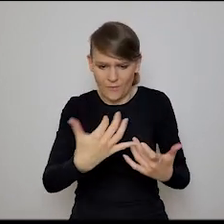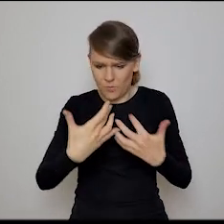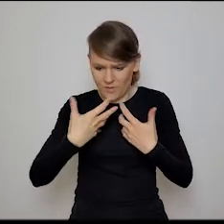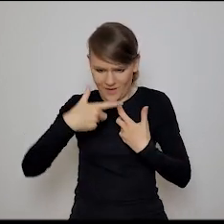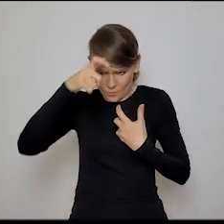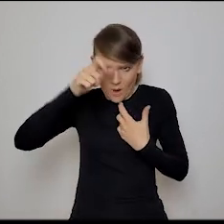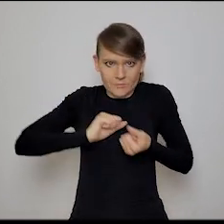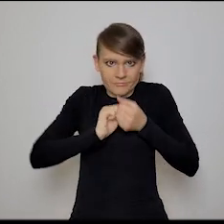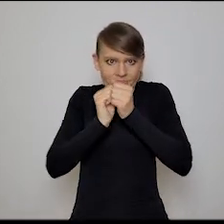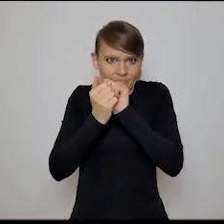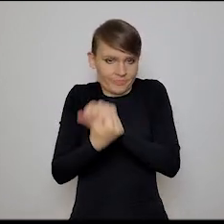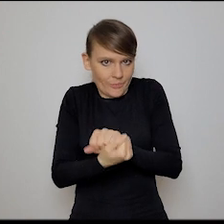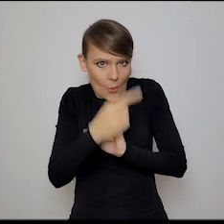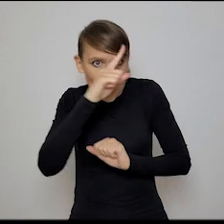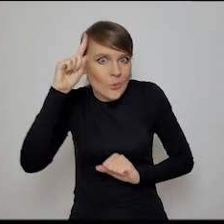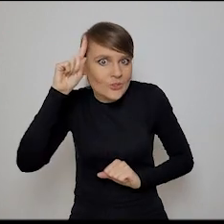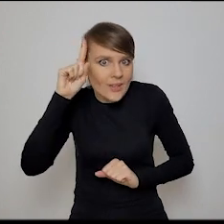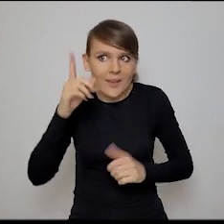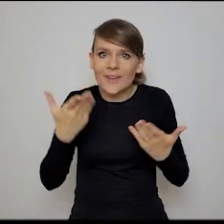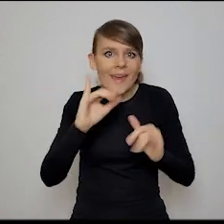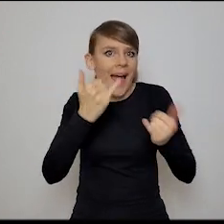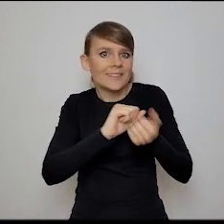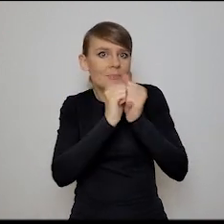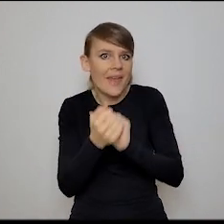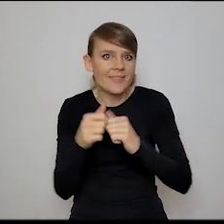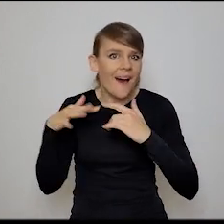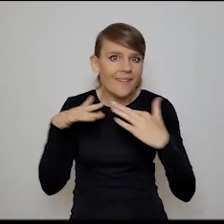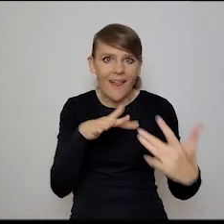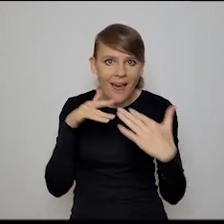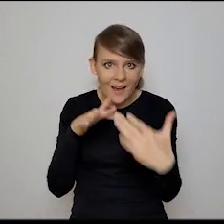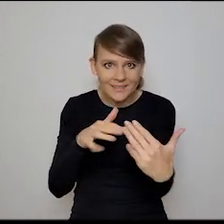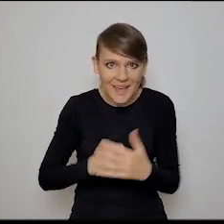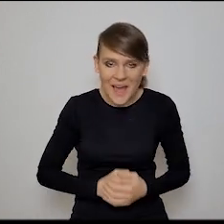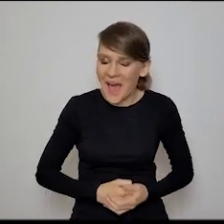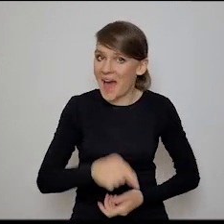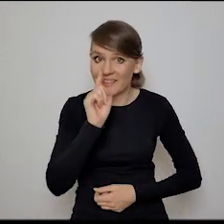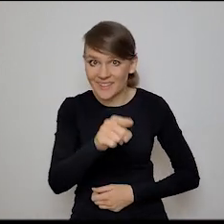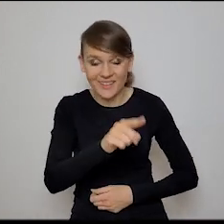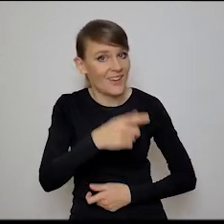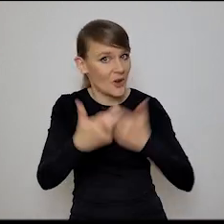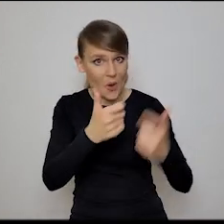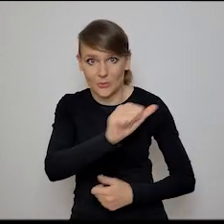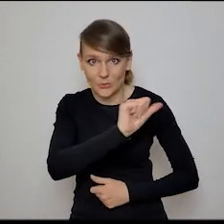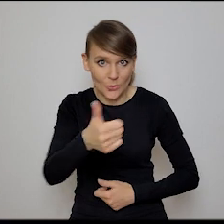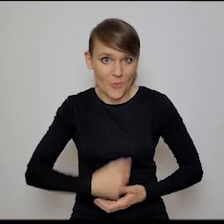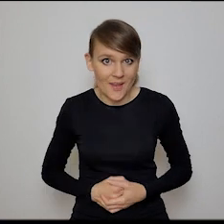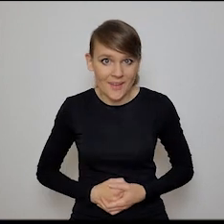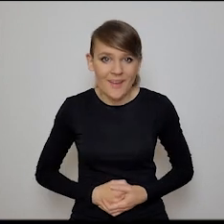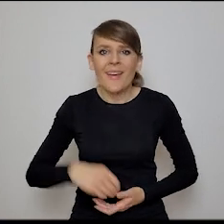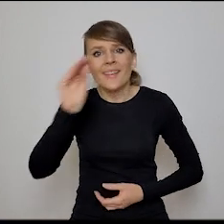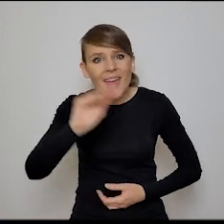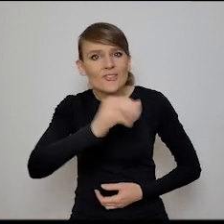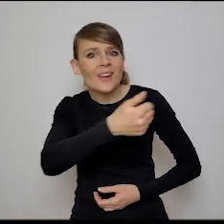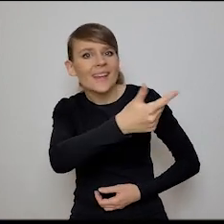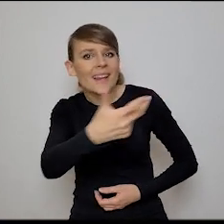jak one zmieniają nas jako ludzi, jak zmieniają relacje między nami, ty to w fantastyczny sposób robisz. Jest jeszcze parę